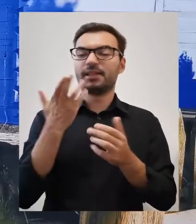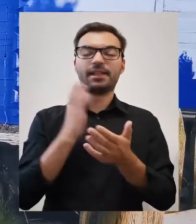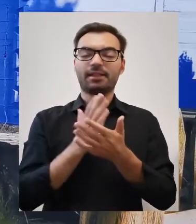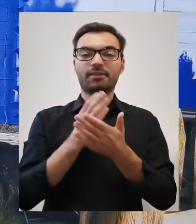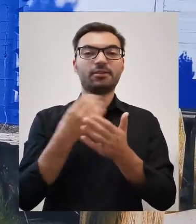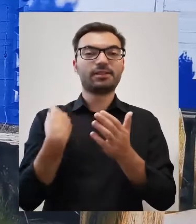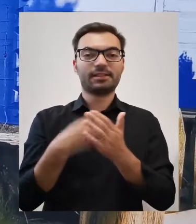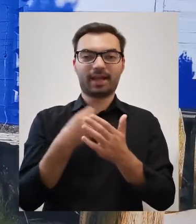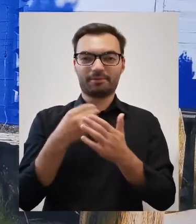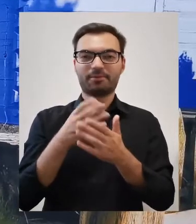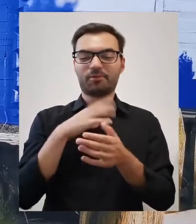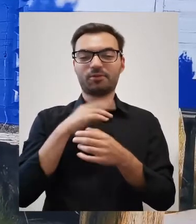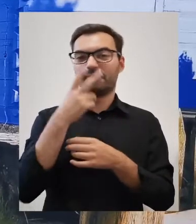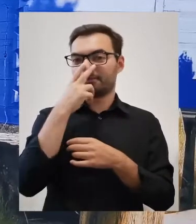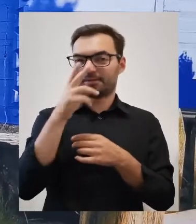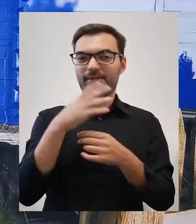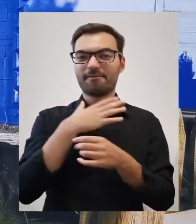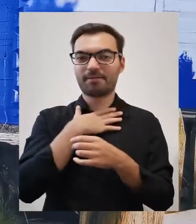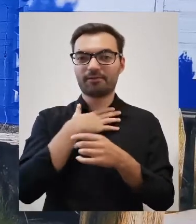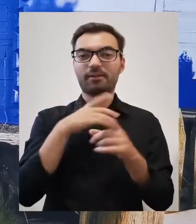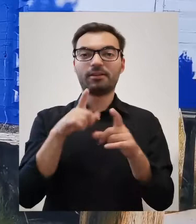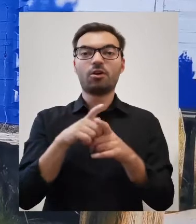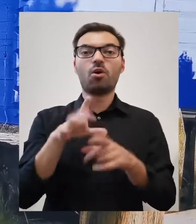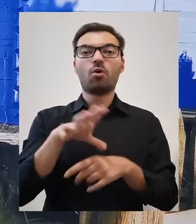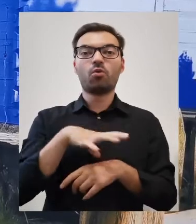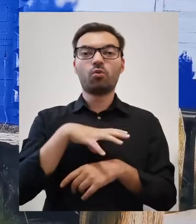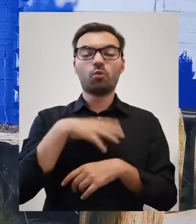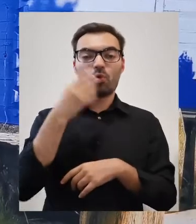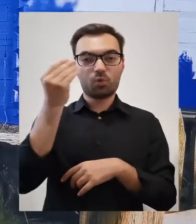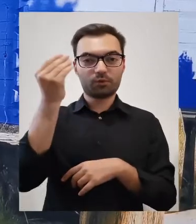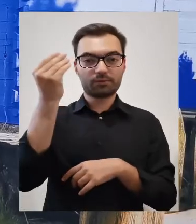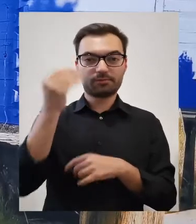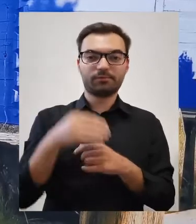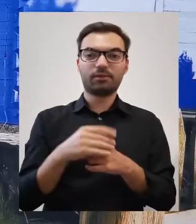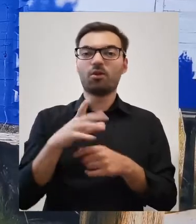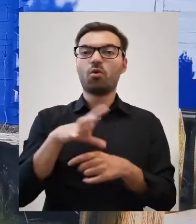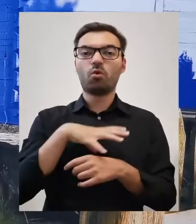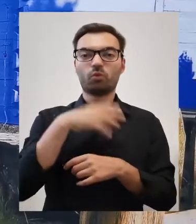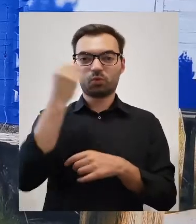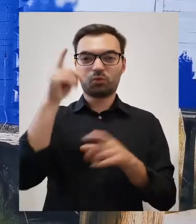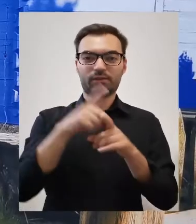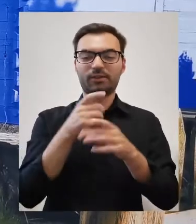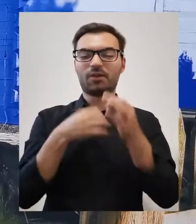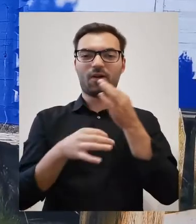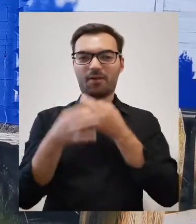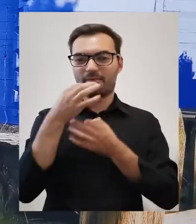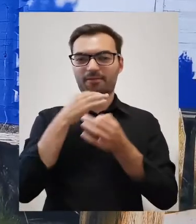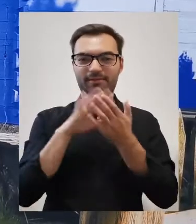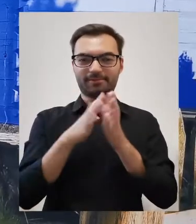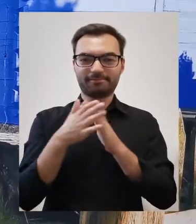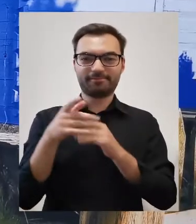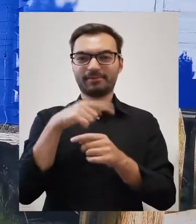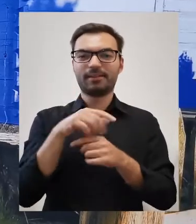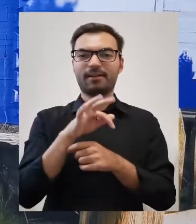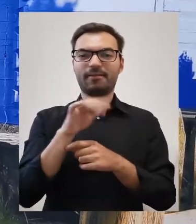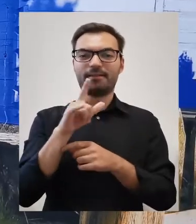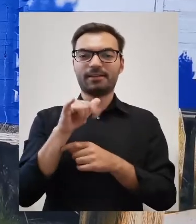Nie tylko skarby się ukazują w Wilanowie, ale również krążą tam duchy. I o nich również opowiadają sobie